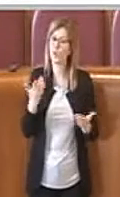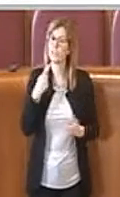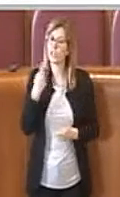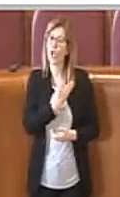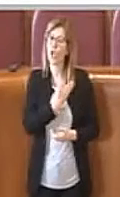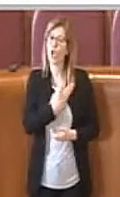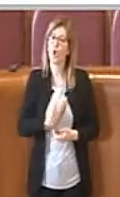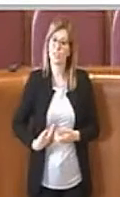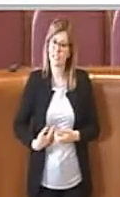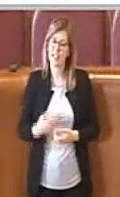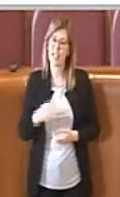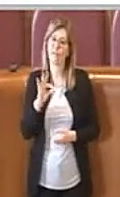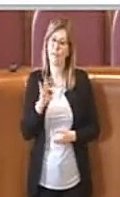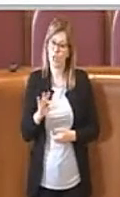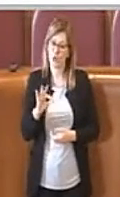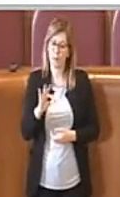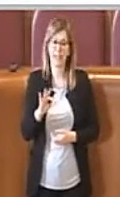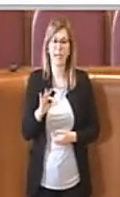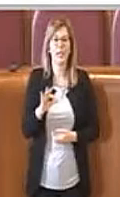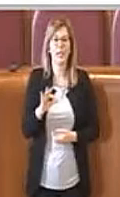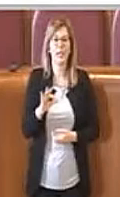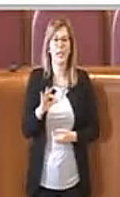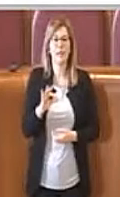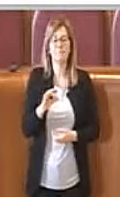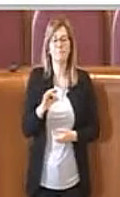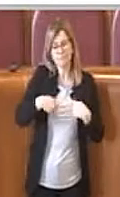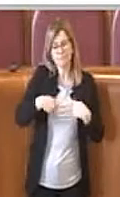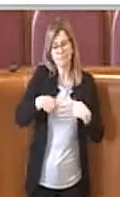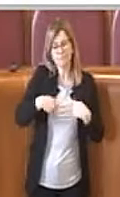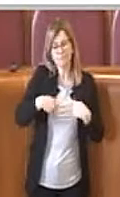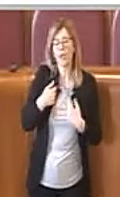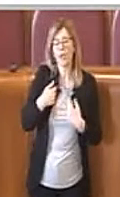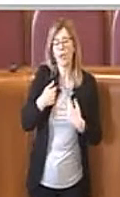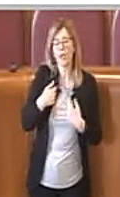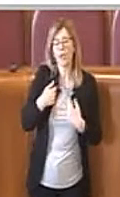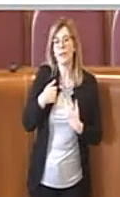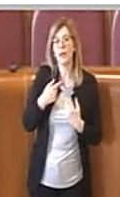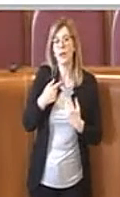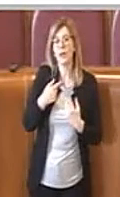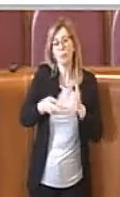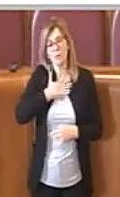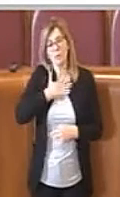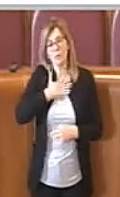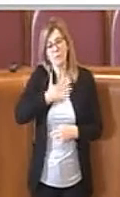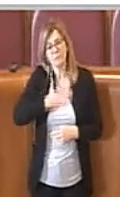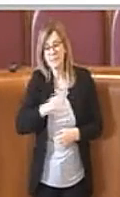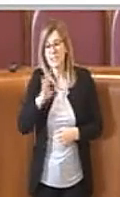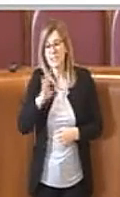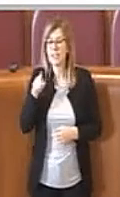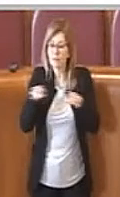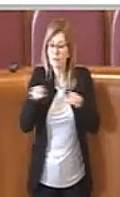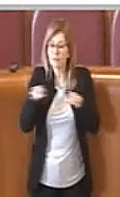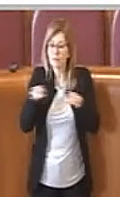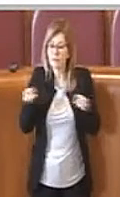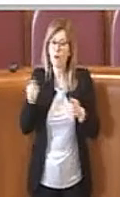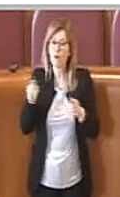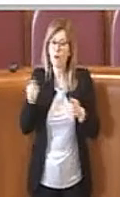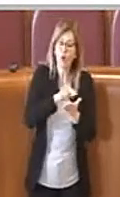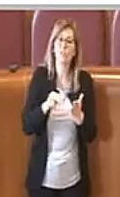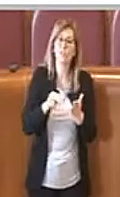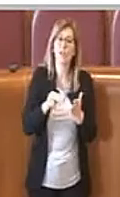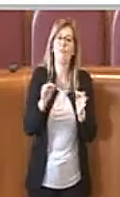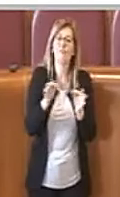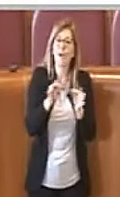Figliomeni, noi avremmo affezzato ancora di più se avessero votato favorevoli questi debiti fuori